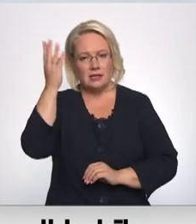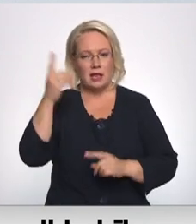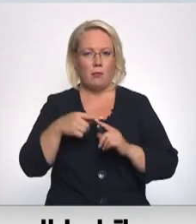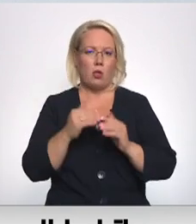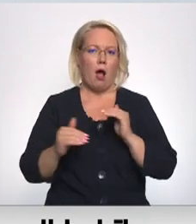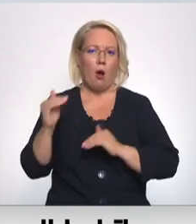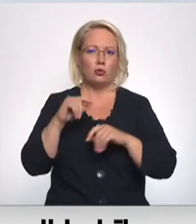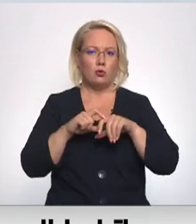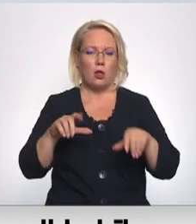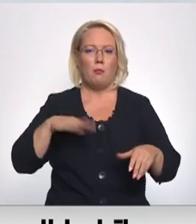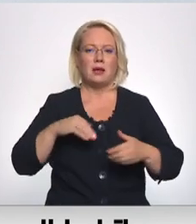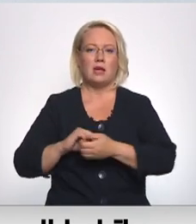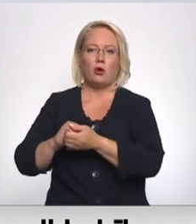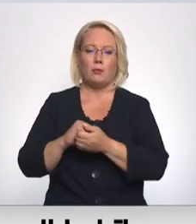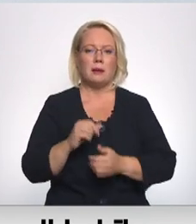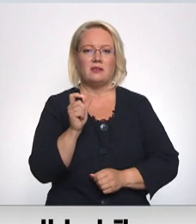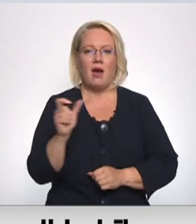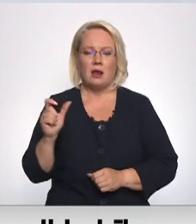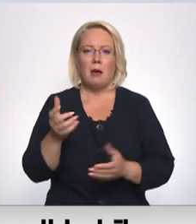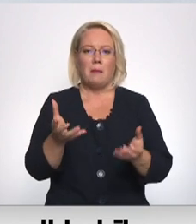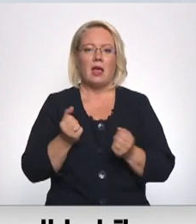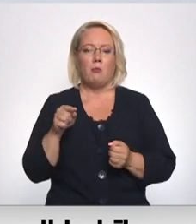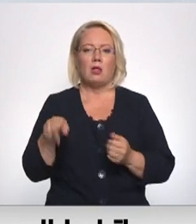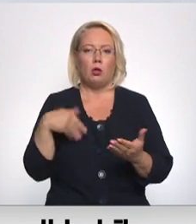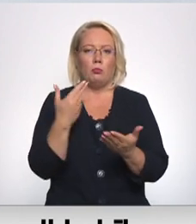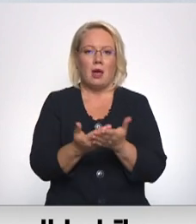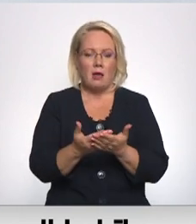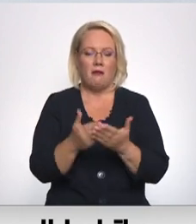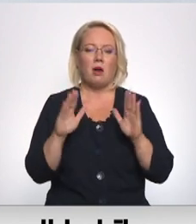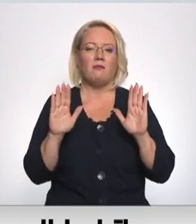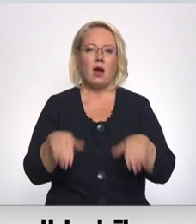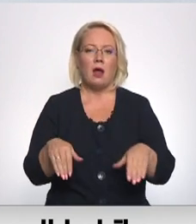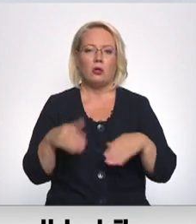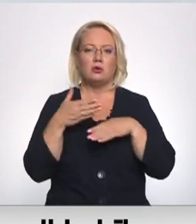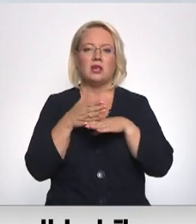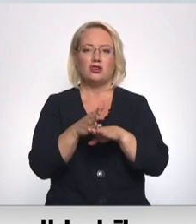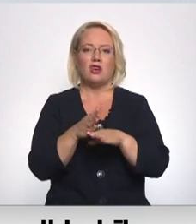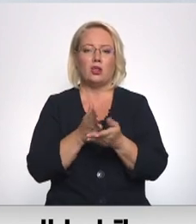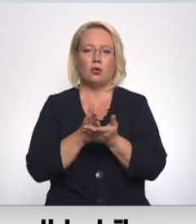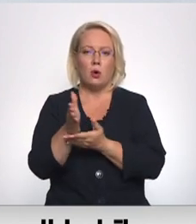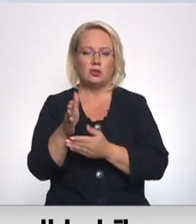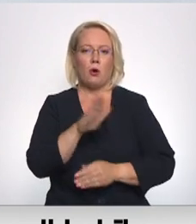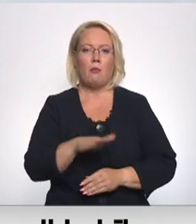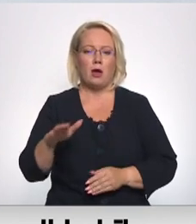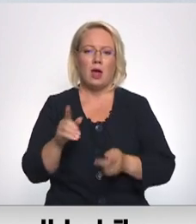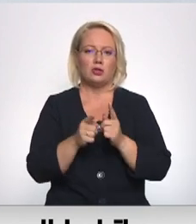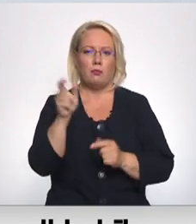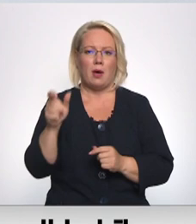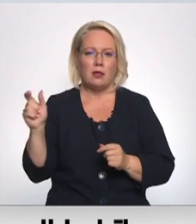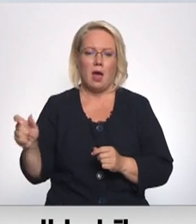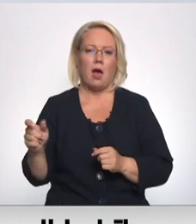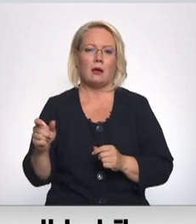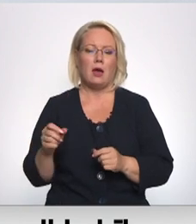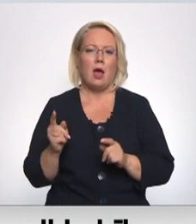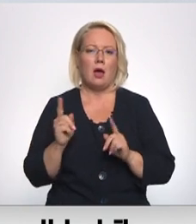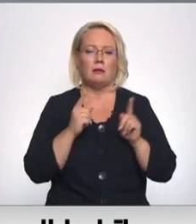Pēc arotbiedrības vārdiem pieņemot šādu piedāvājumu varētu sašķelties nozaru un bērndārs pedagogu, piemēram, aizplūst uz